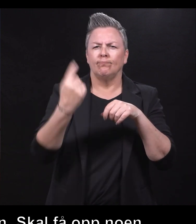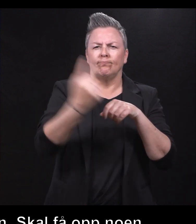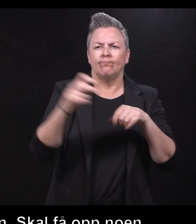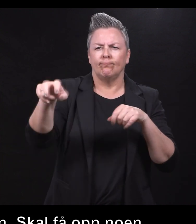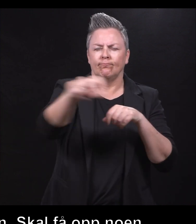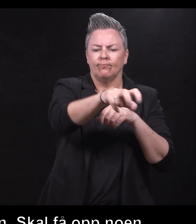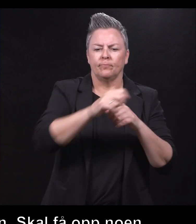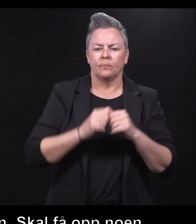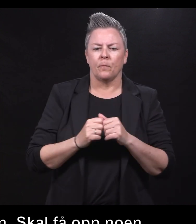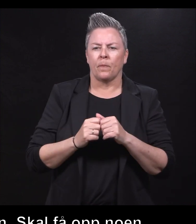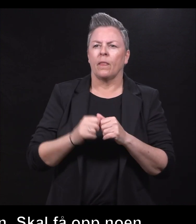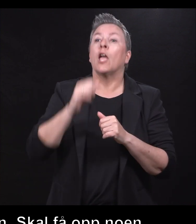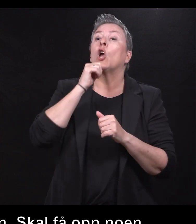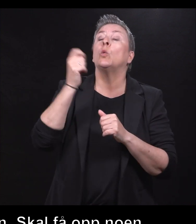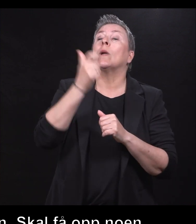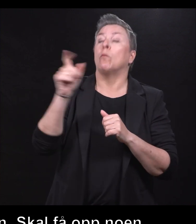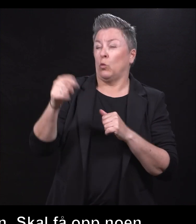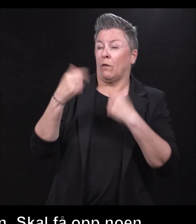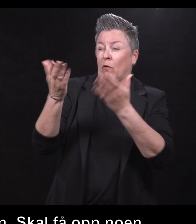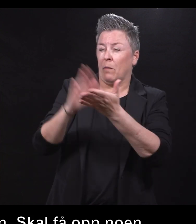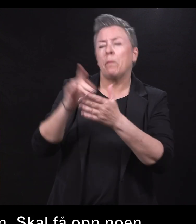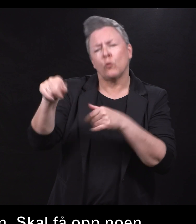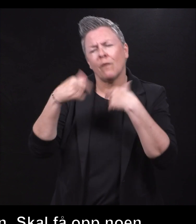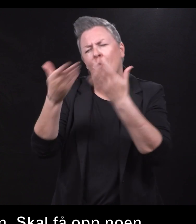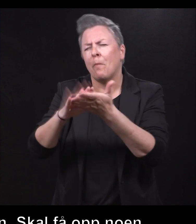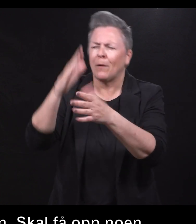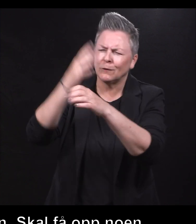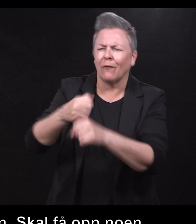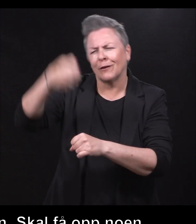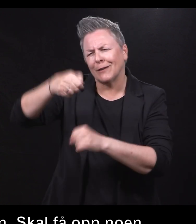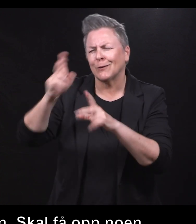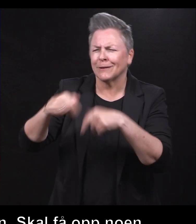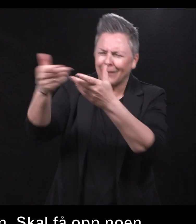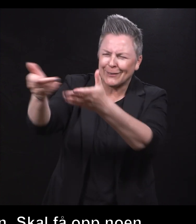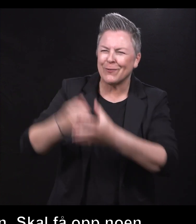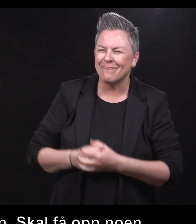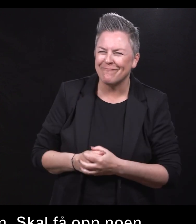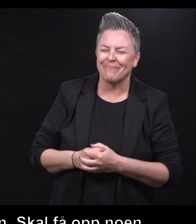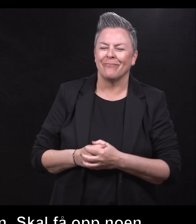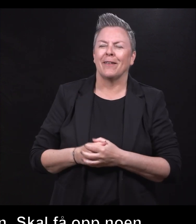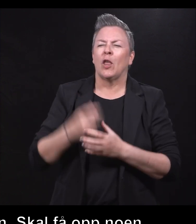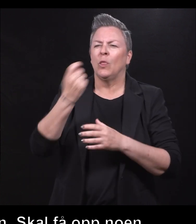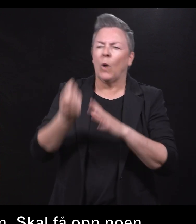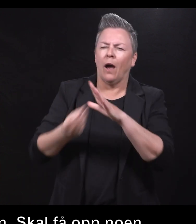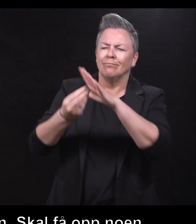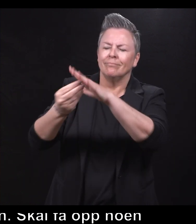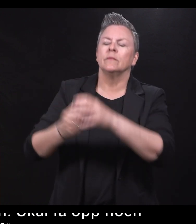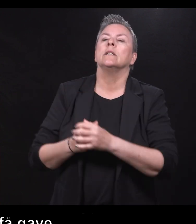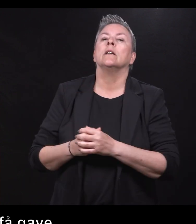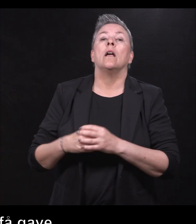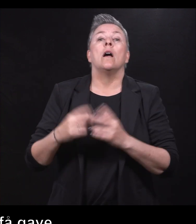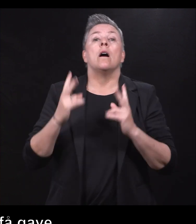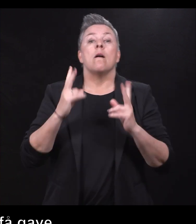Du skal få lov til å komme opp, Tor Gjermund, men du skal også få om deg litt saft og væske. så får vi opp